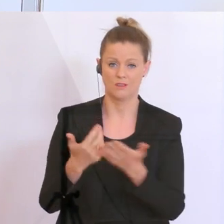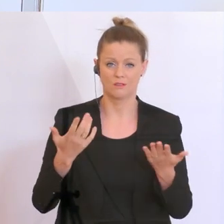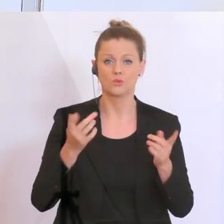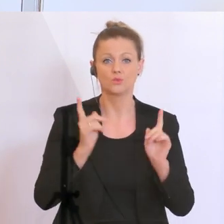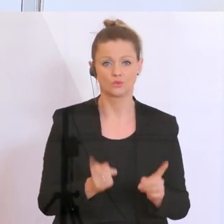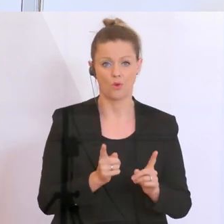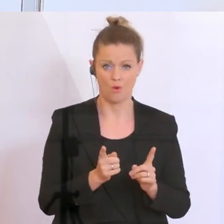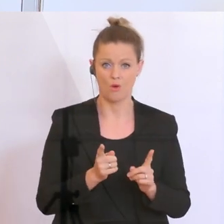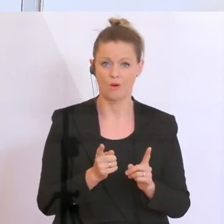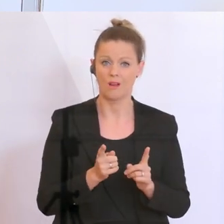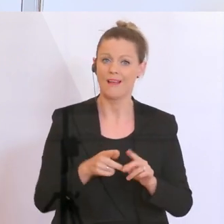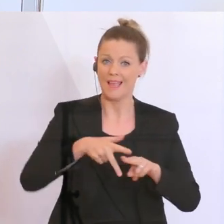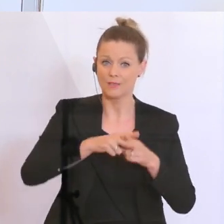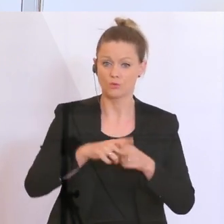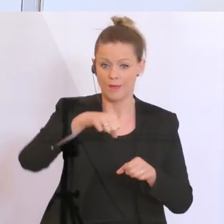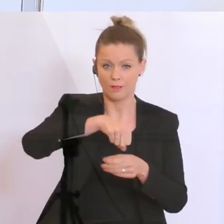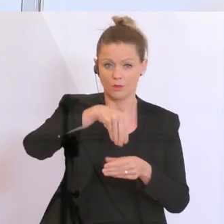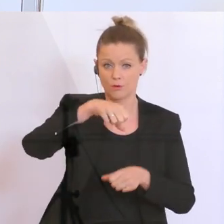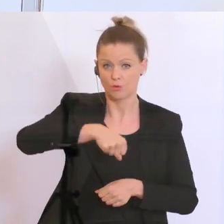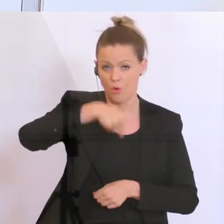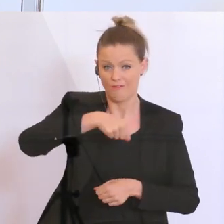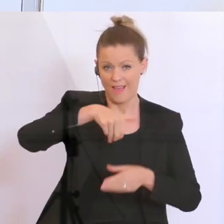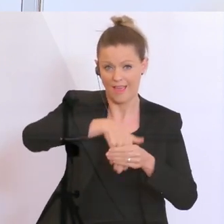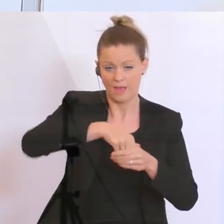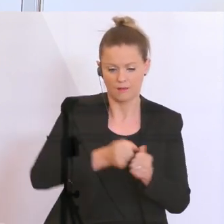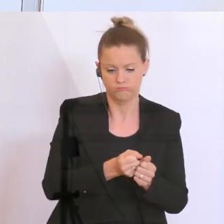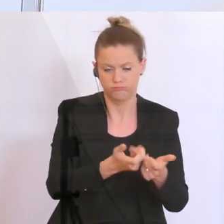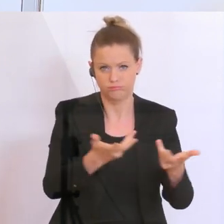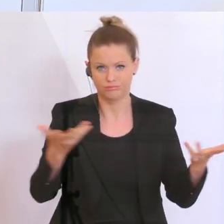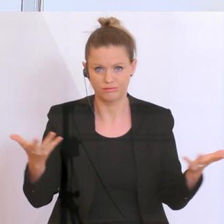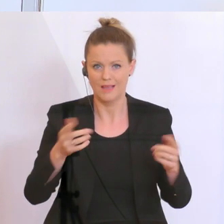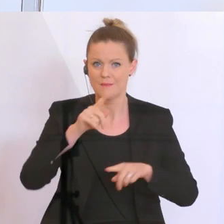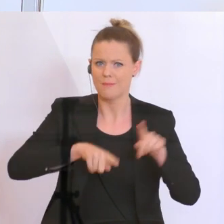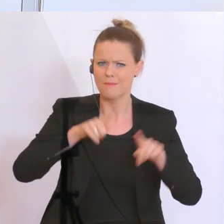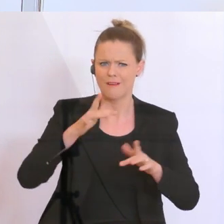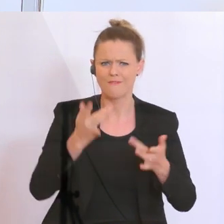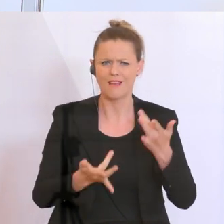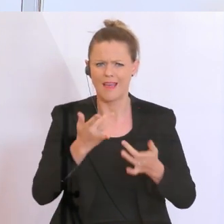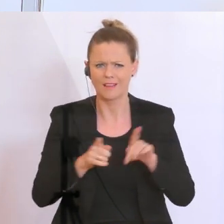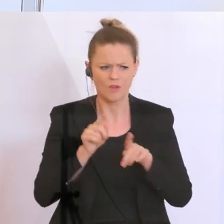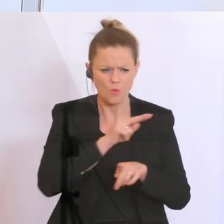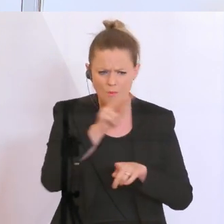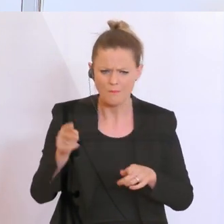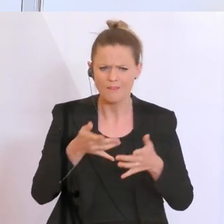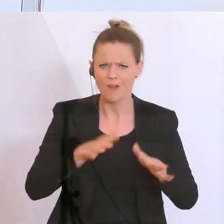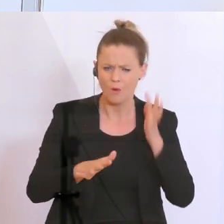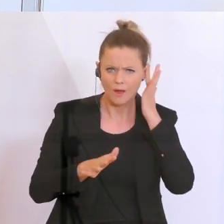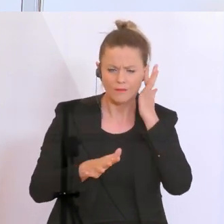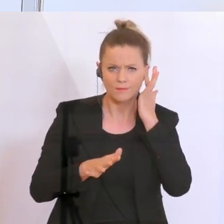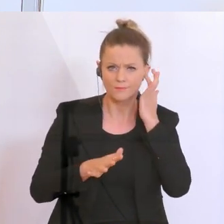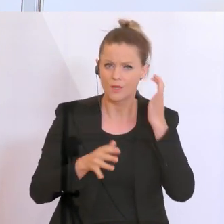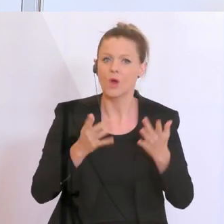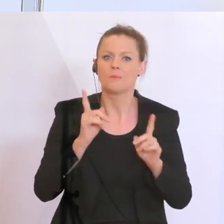großer und breiter Instrumentenkoffer, da können manche momentan ein wenig den Überblick verlieren und damit das nicht passiert, haben wir im